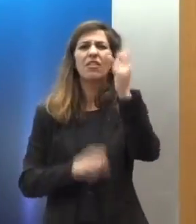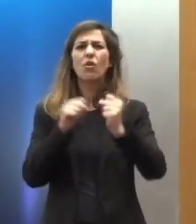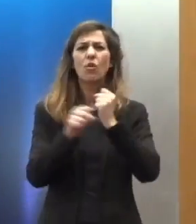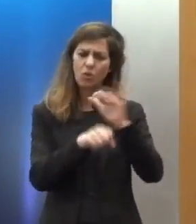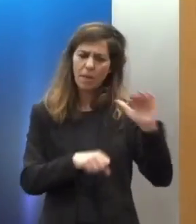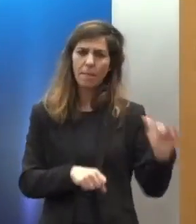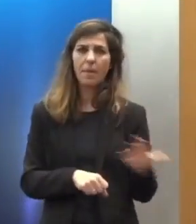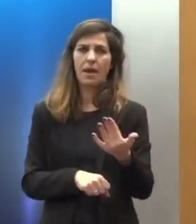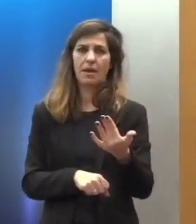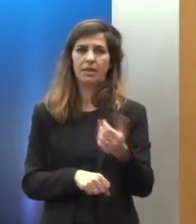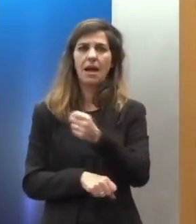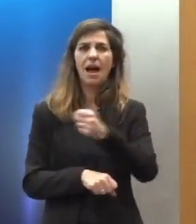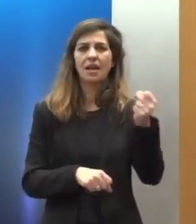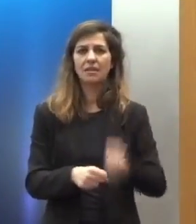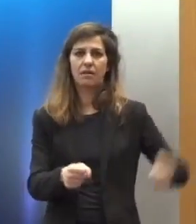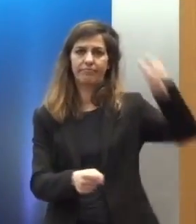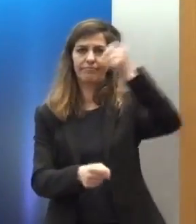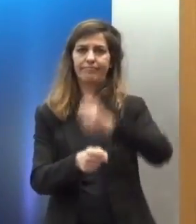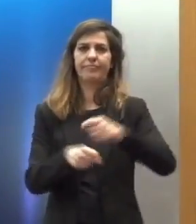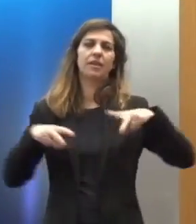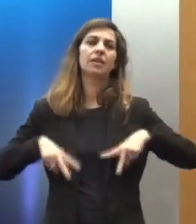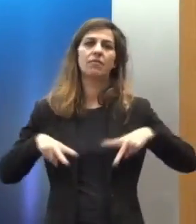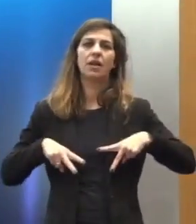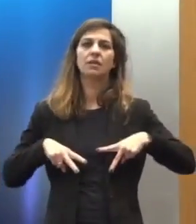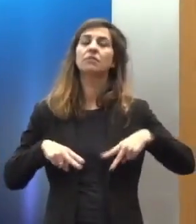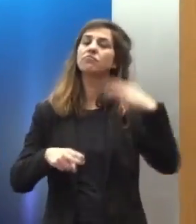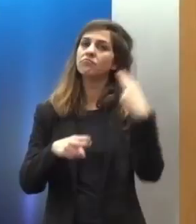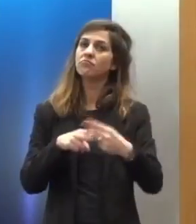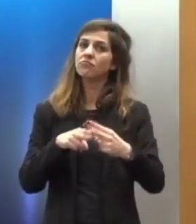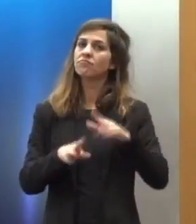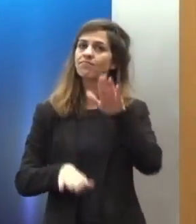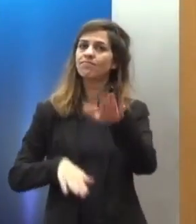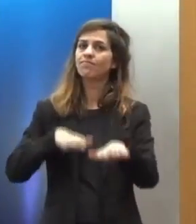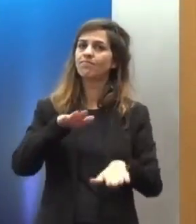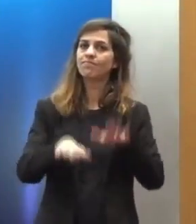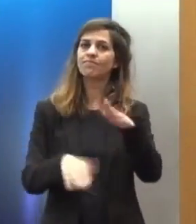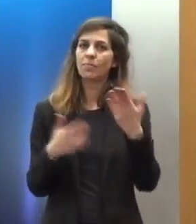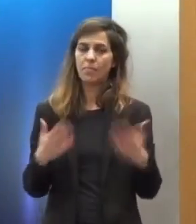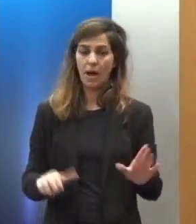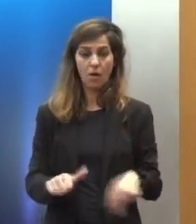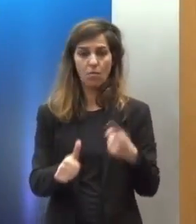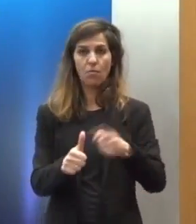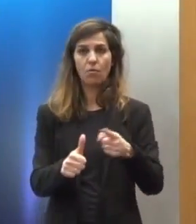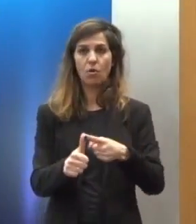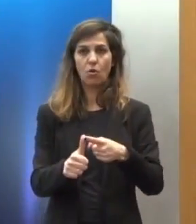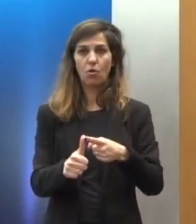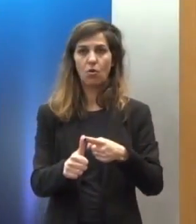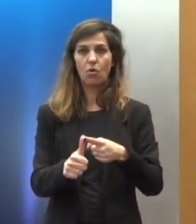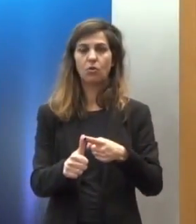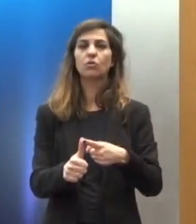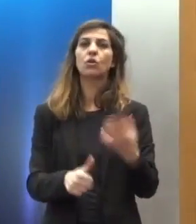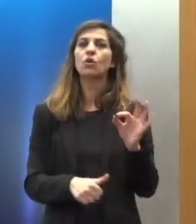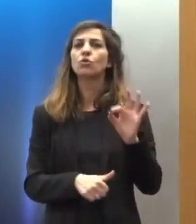έχουν γίνει σημαντικά βήματα. Αφενός μεν στην κατεύθυνση να αρθούν